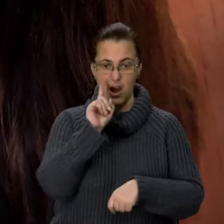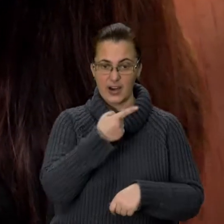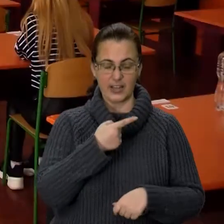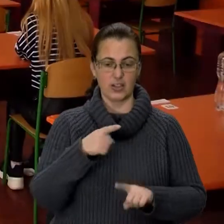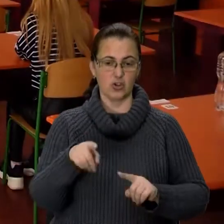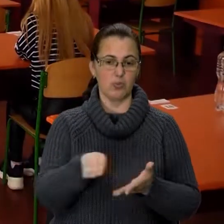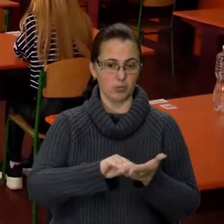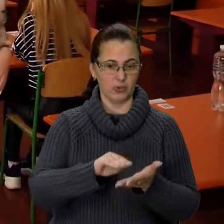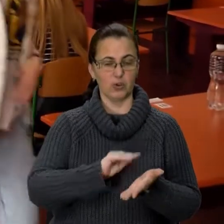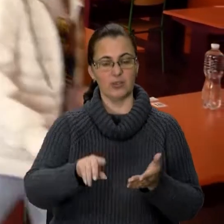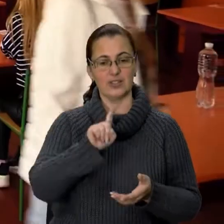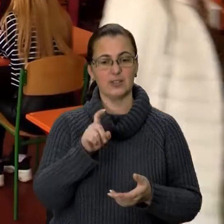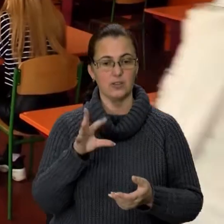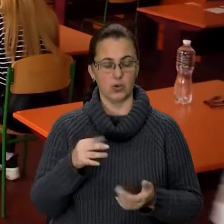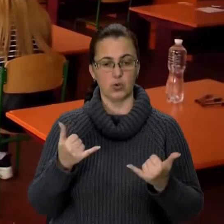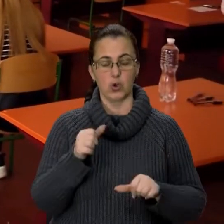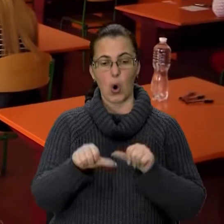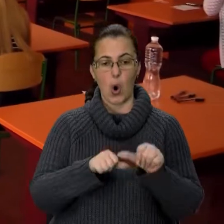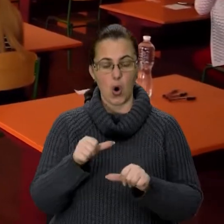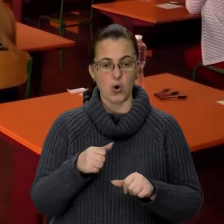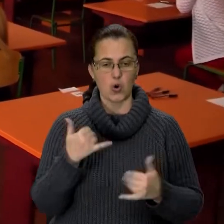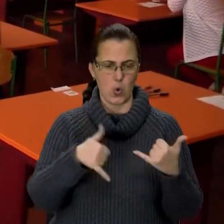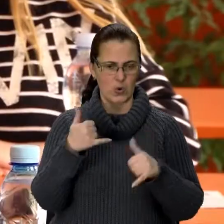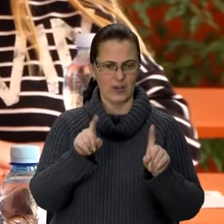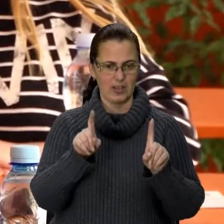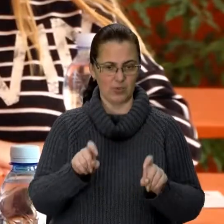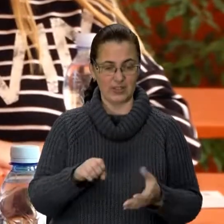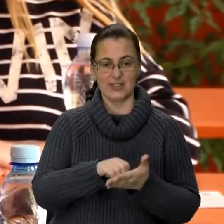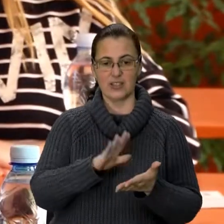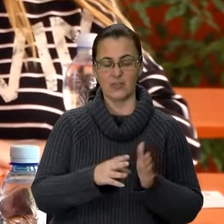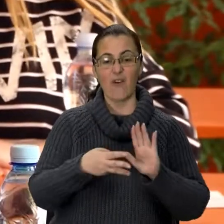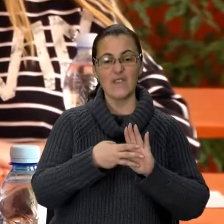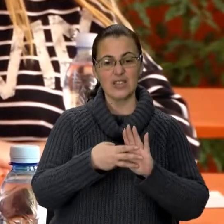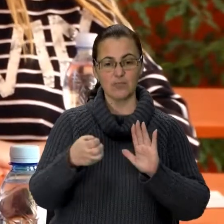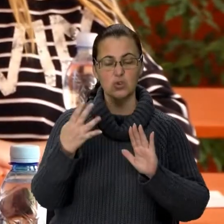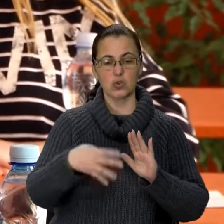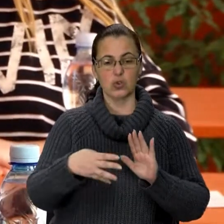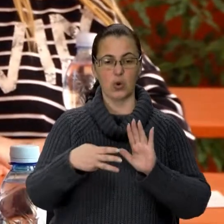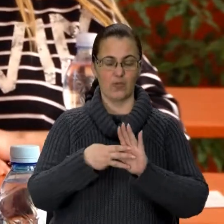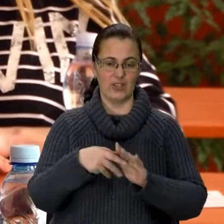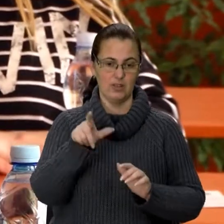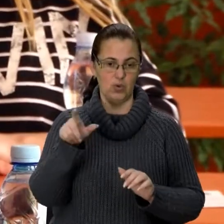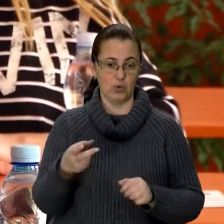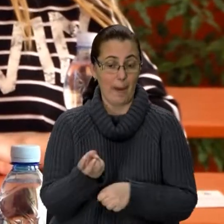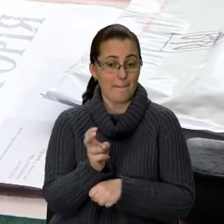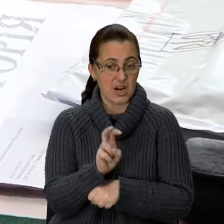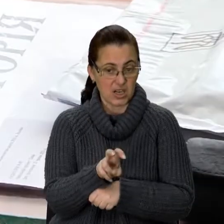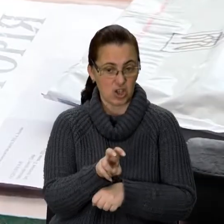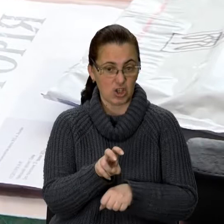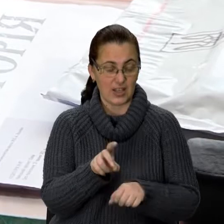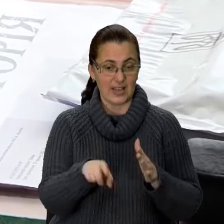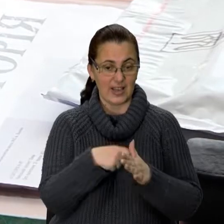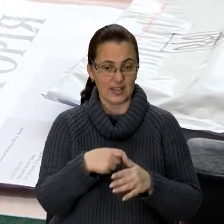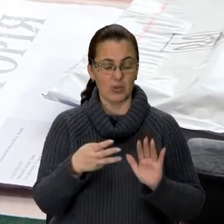повторно. Цьогоріч на тест з хімії у Львівській області зареєструвалися 848 осіб. З них прийшли на іспит майже